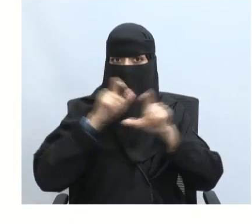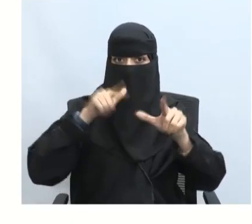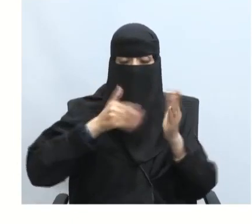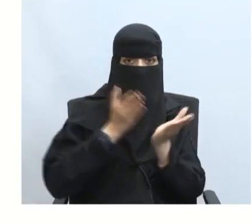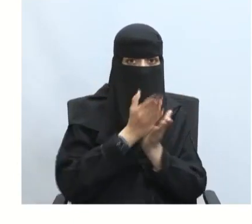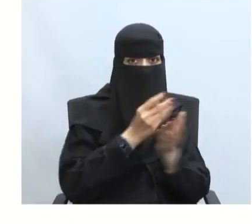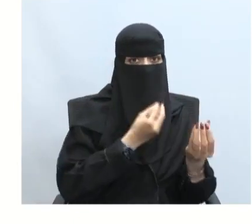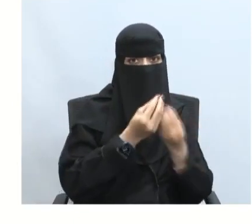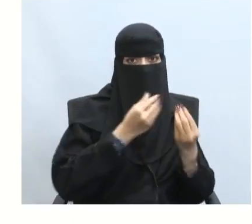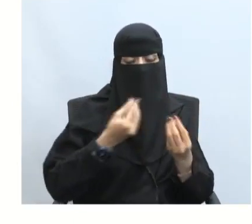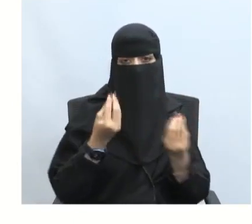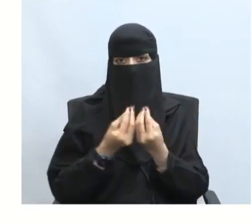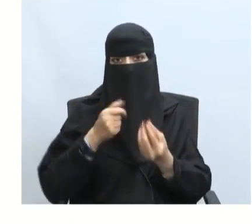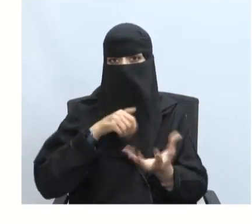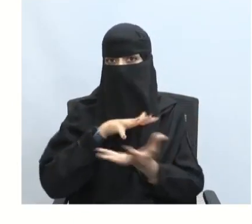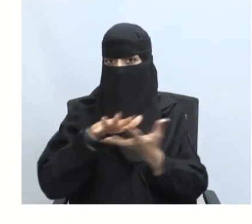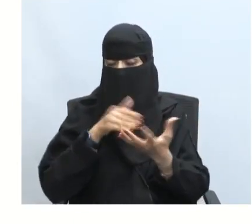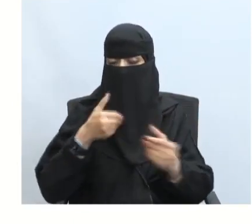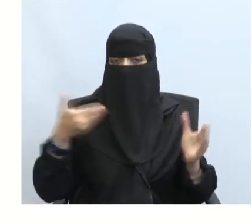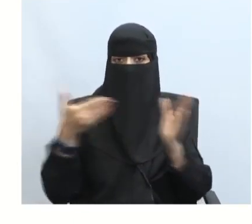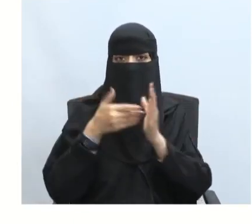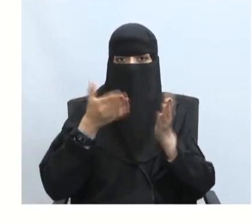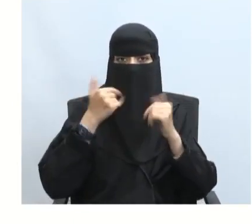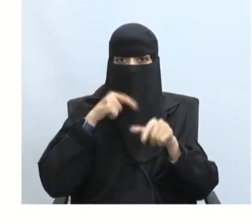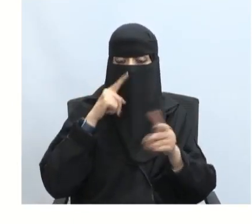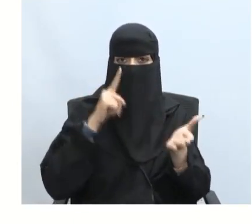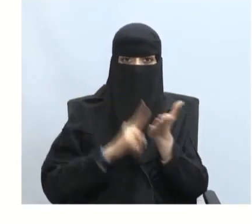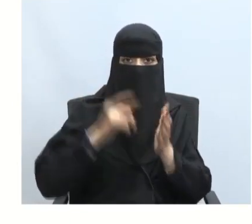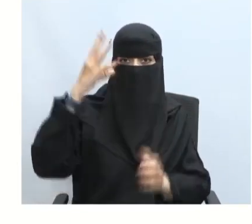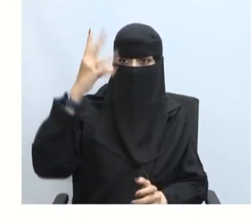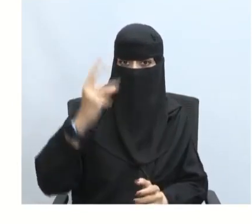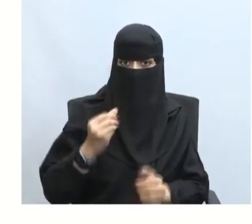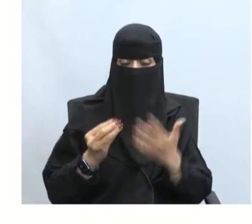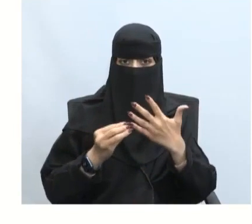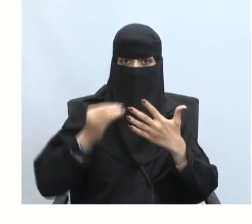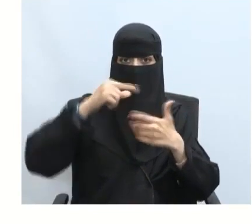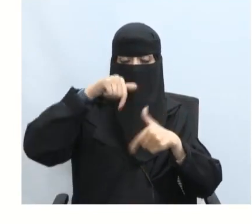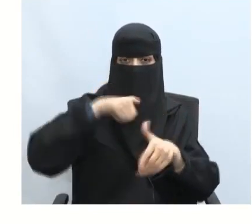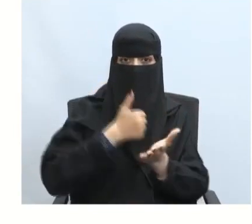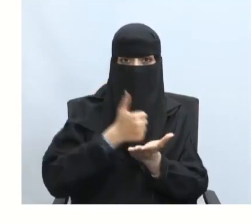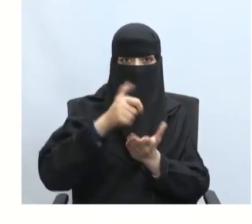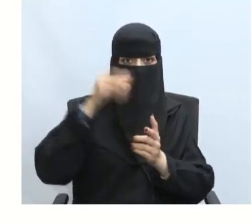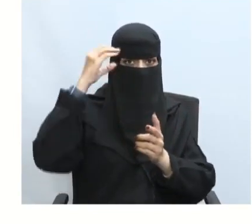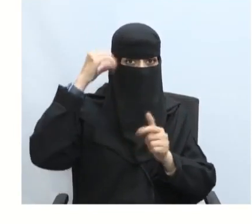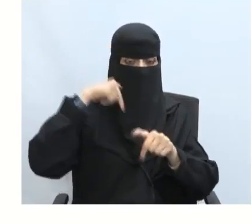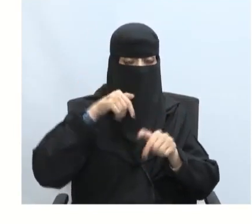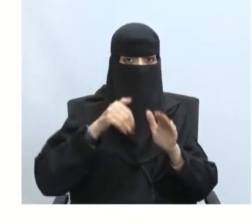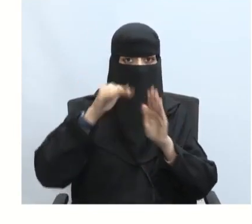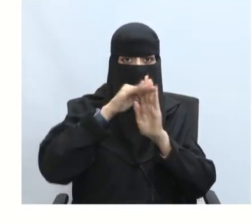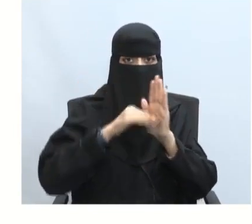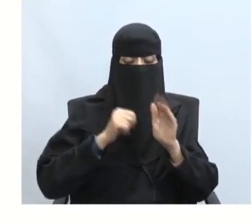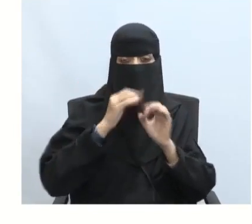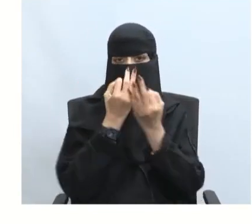طرق التعامل مع الأزمات أخيرا أن أعدد خطوات الأسلوب العيمي والمنهج